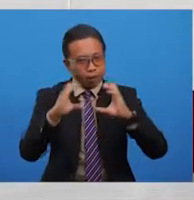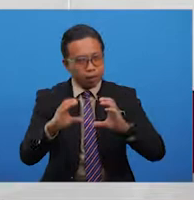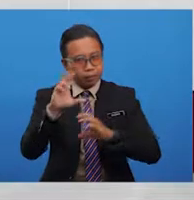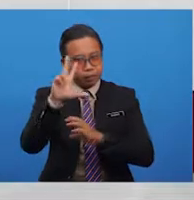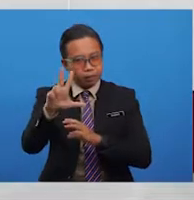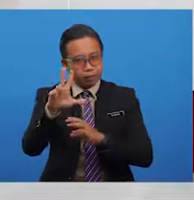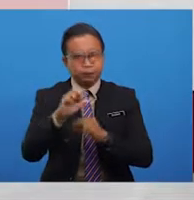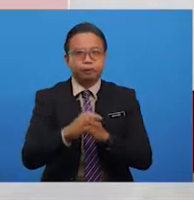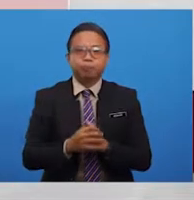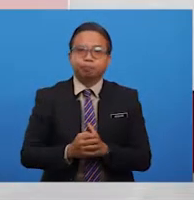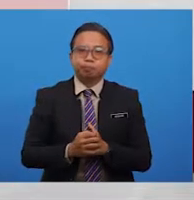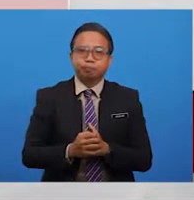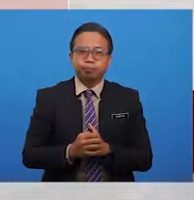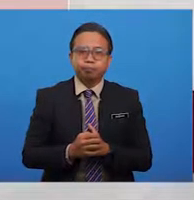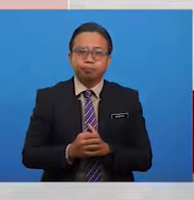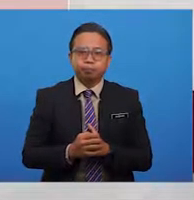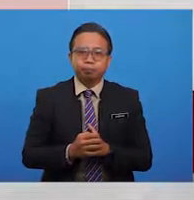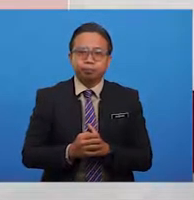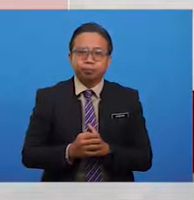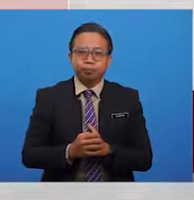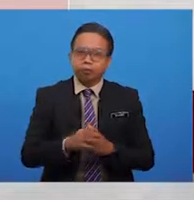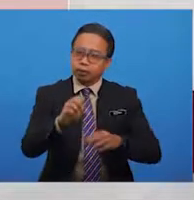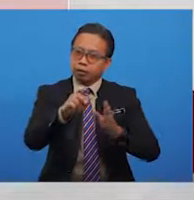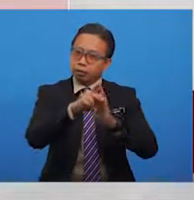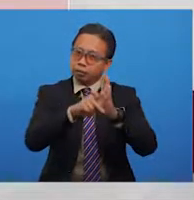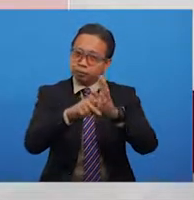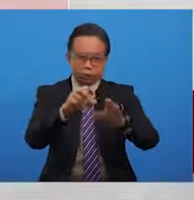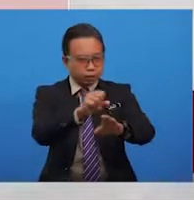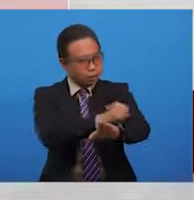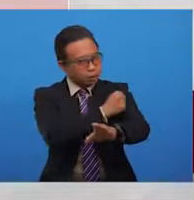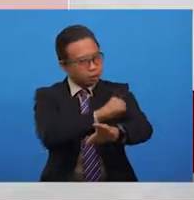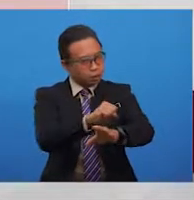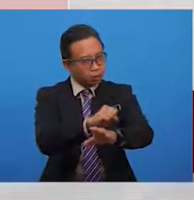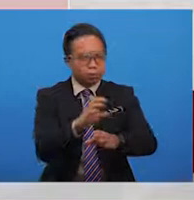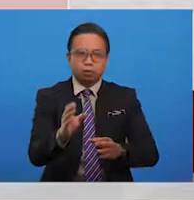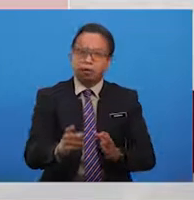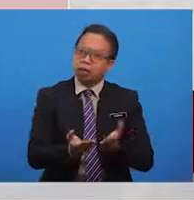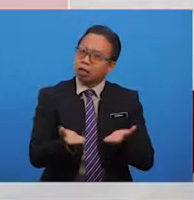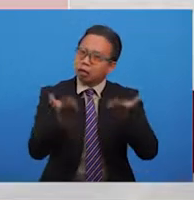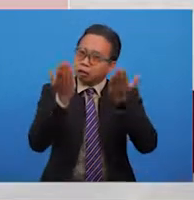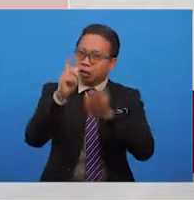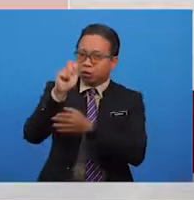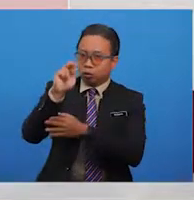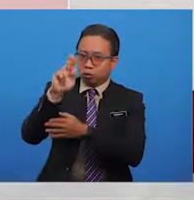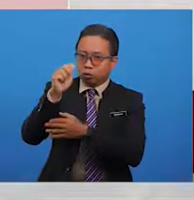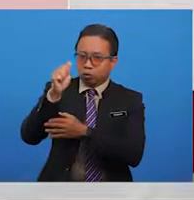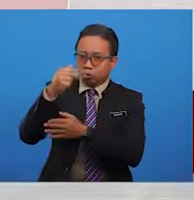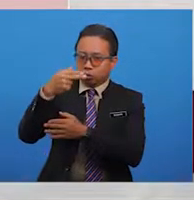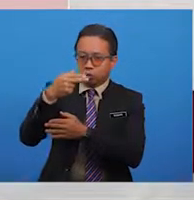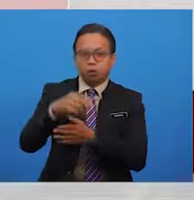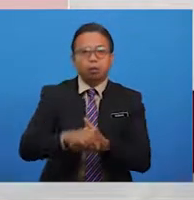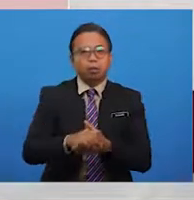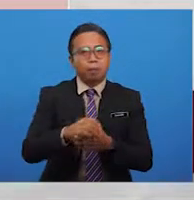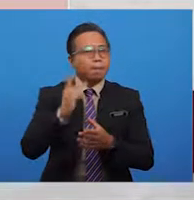pada rangkap ketiga. Penyajak tidak mahu menyanjung tuah sebagai pendekar paling